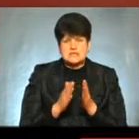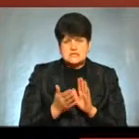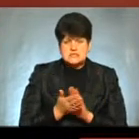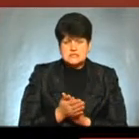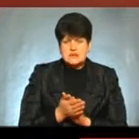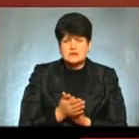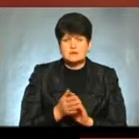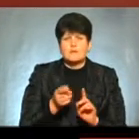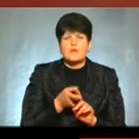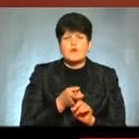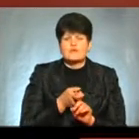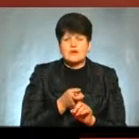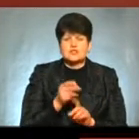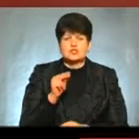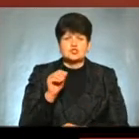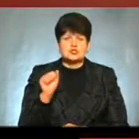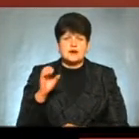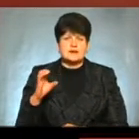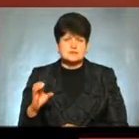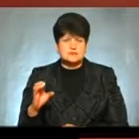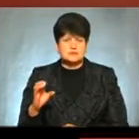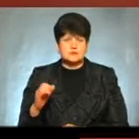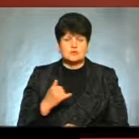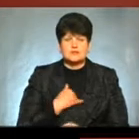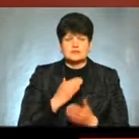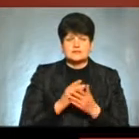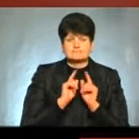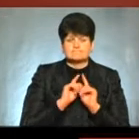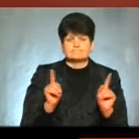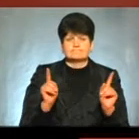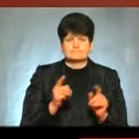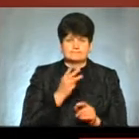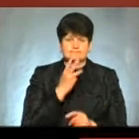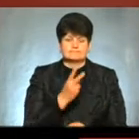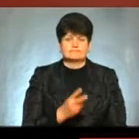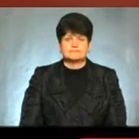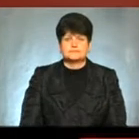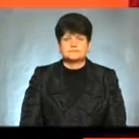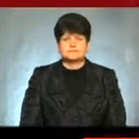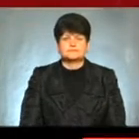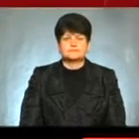пов'язаний з ЧАЕС І в нас є унікальні відеокадри, пропоную зараз глянути